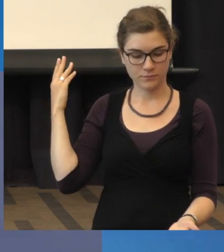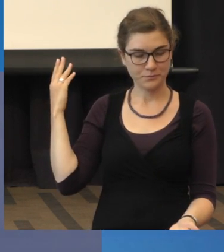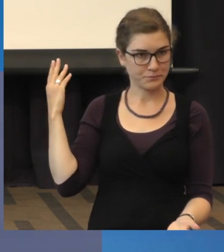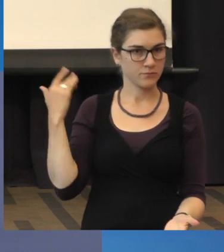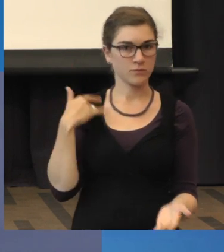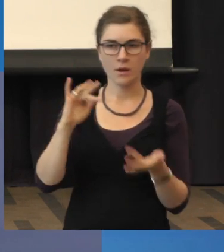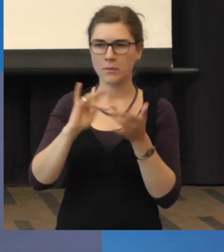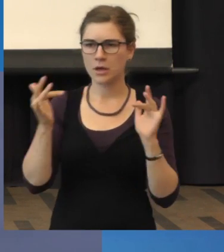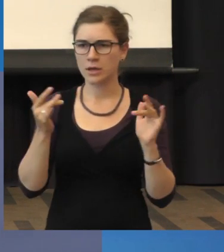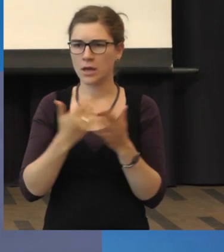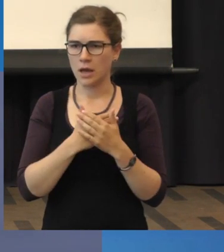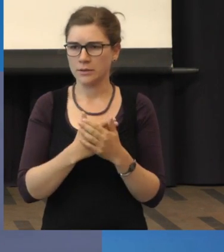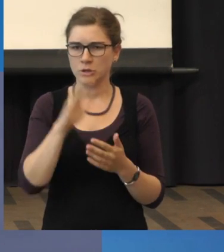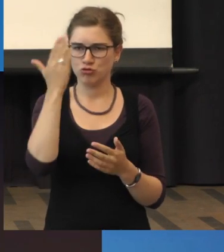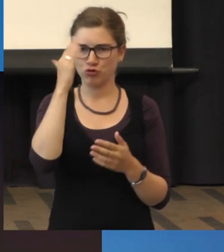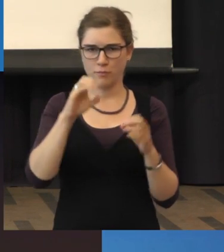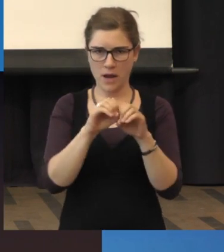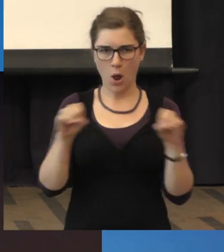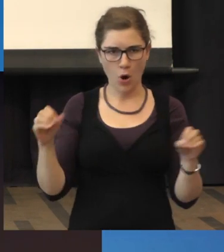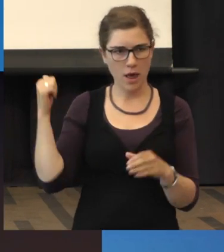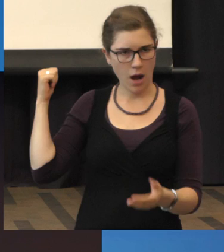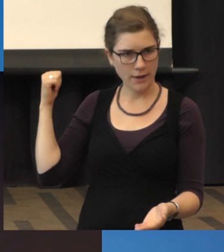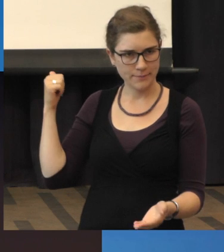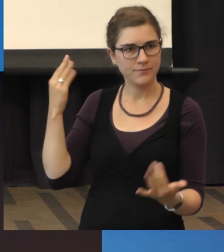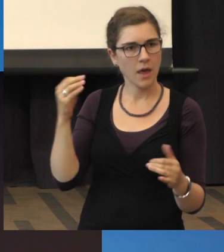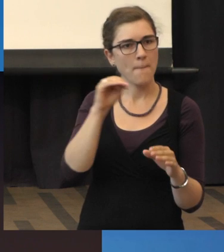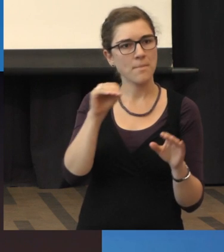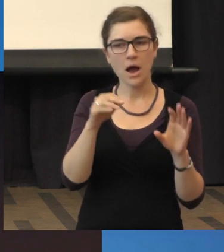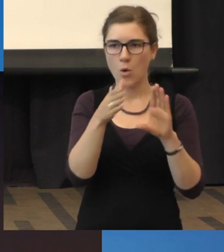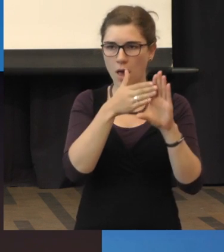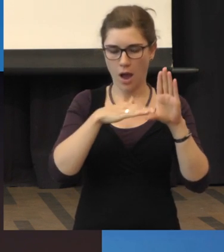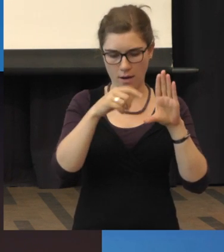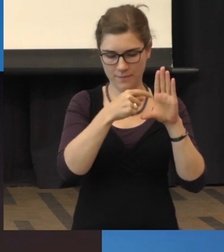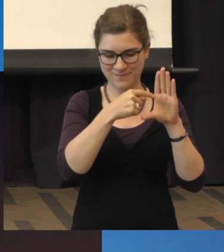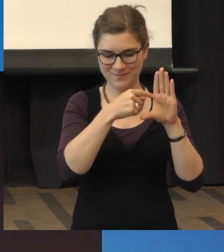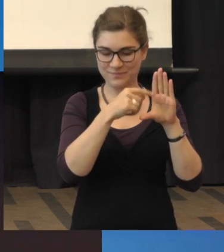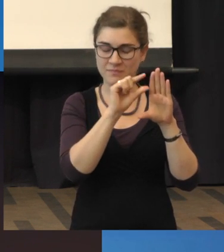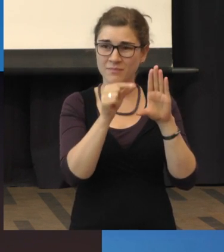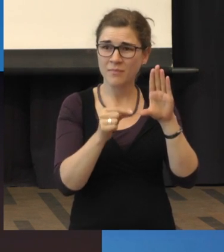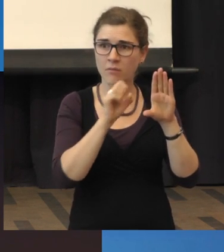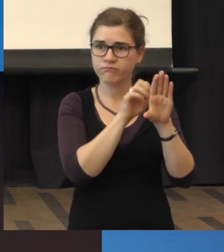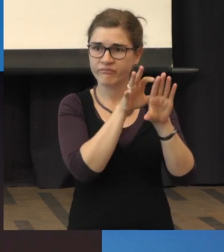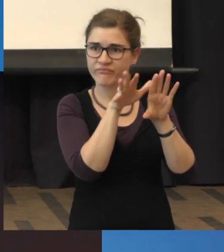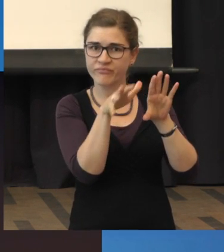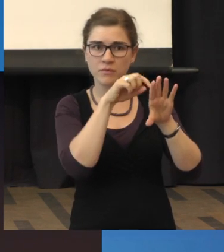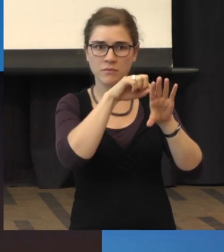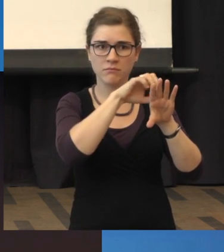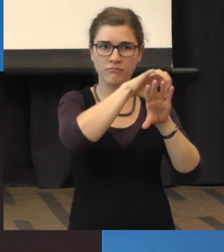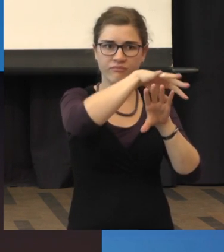ich, noch im Internet vom Spiegel Online. Da sehen wir hier nochmal die Makula und hier haben wir die Netzhaut und da bilden sich also jetzt hier auf einmal